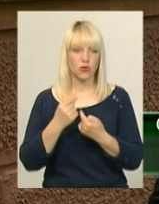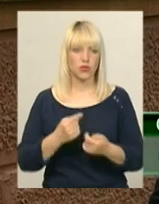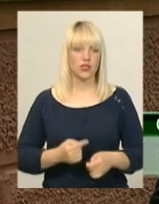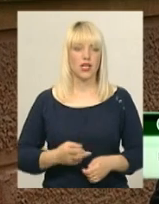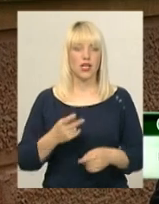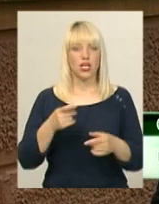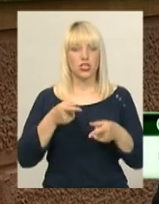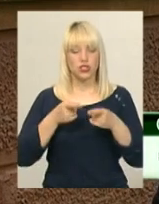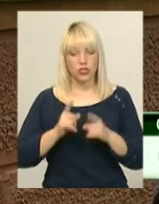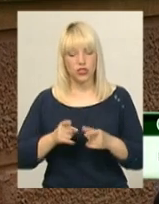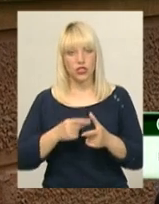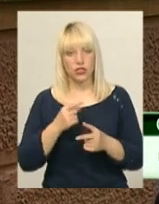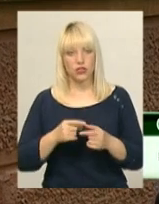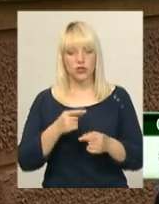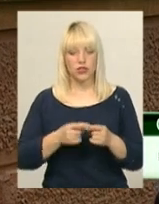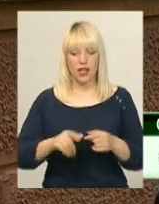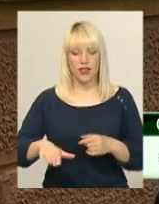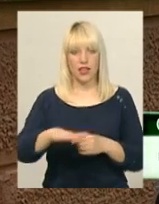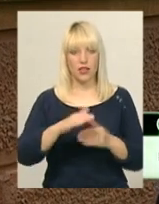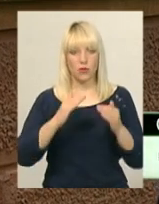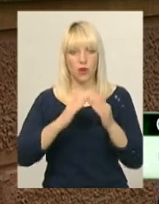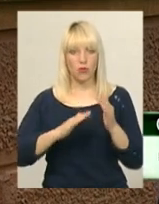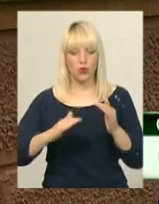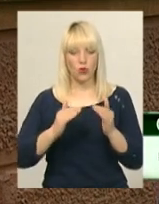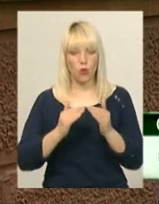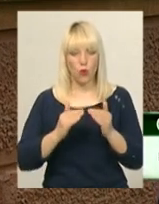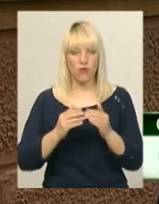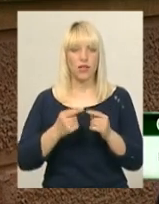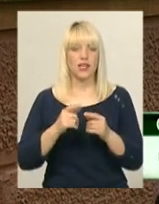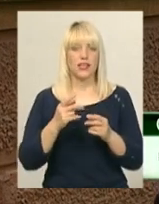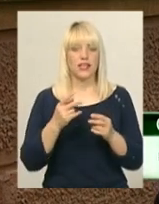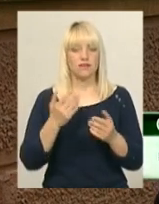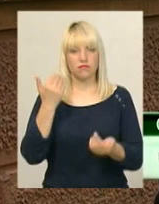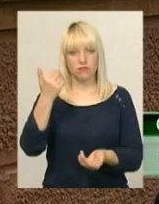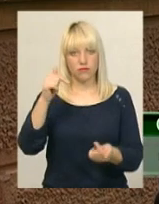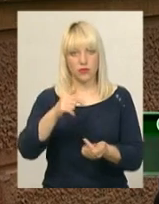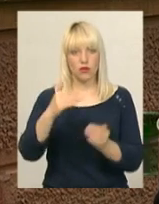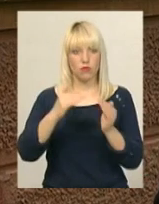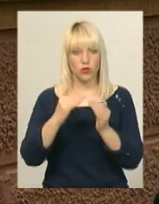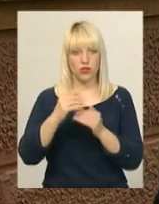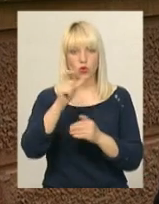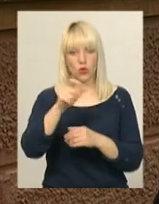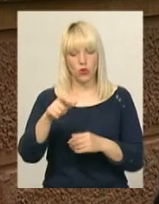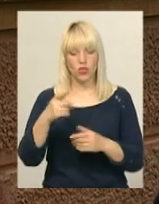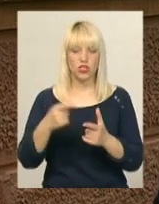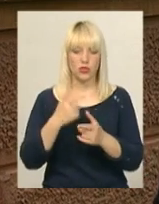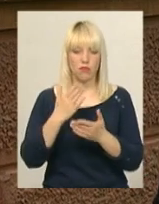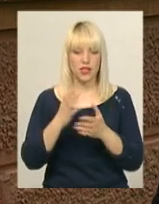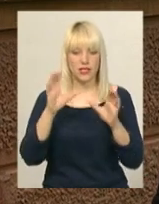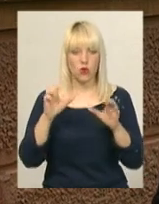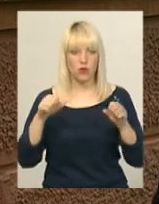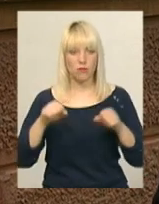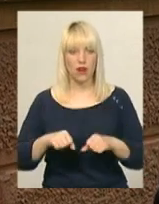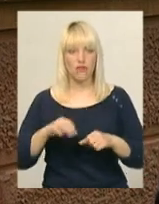територія належить жителям 13-го будинку на вулиці Гагаріна, і чи мали замовники законне право використовувати її для